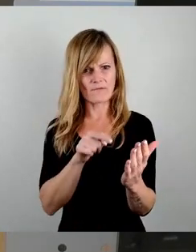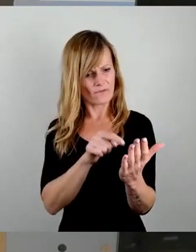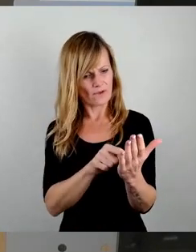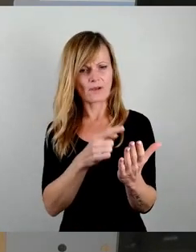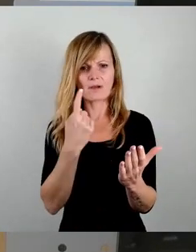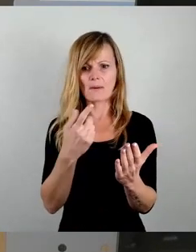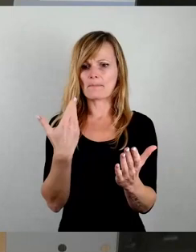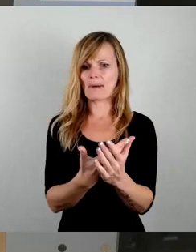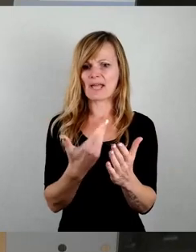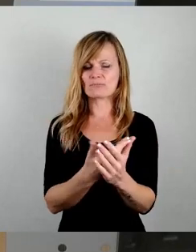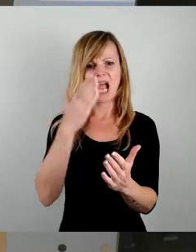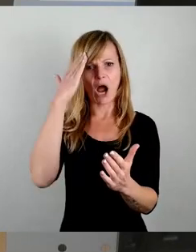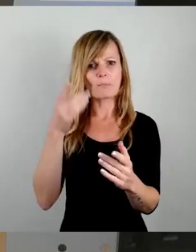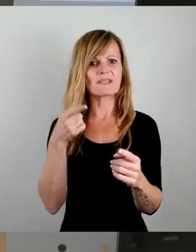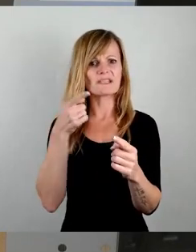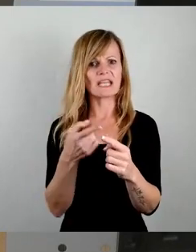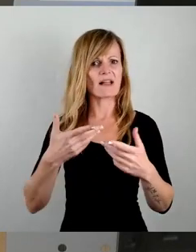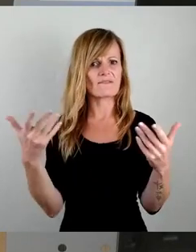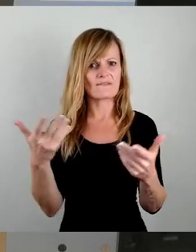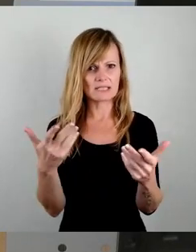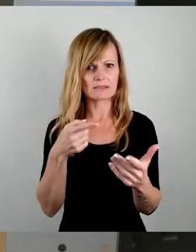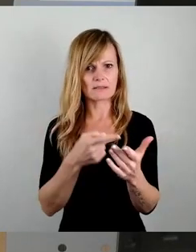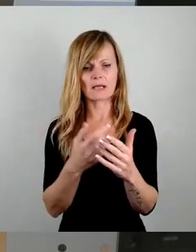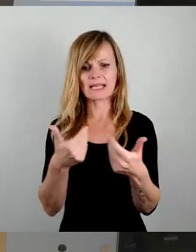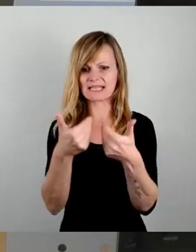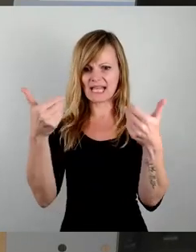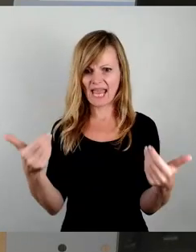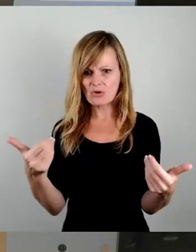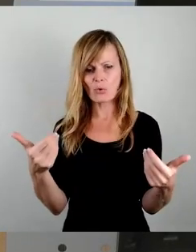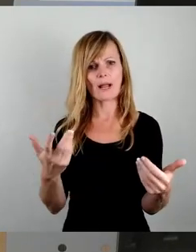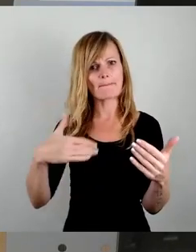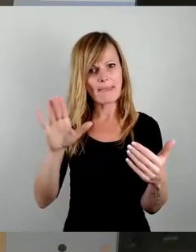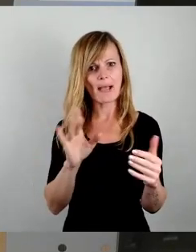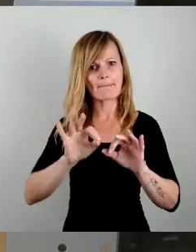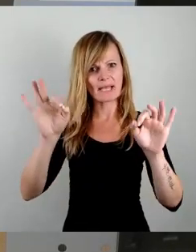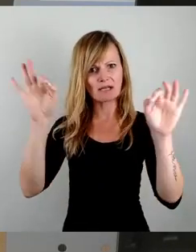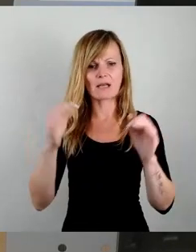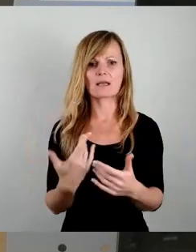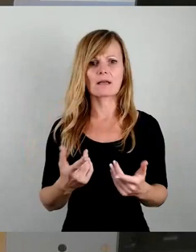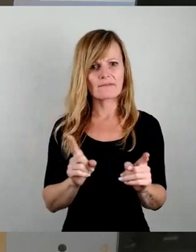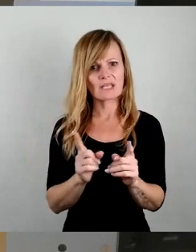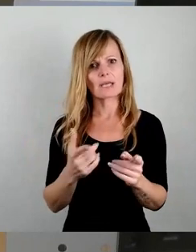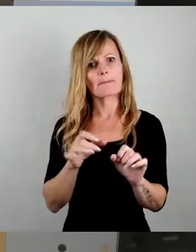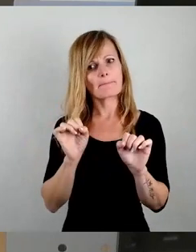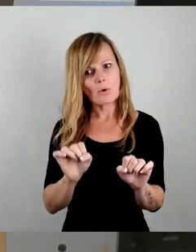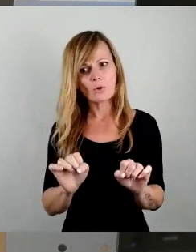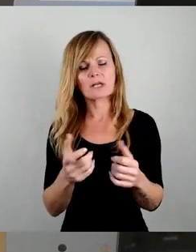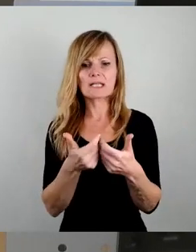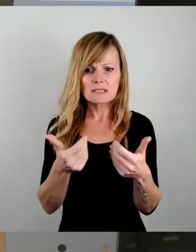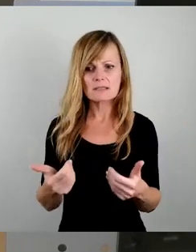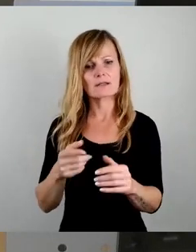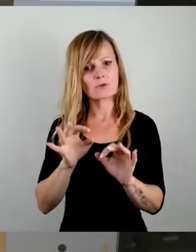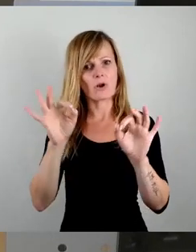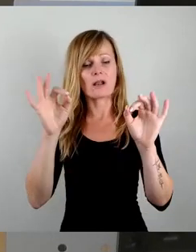Hauptziel bleibt weiterhin, Trennungsanreize, Vermeidungsmöglichkeiten zu setzen. Das mag ja sein. Aber wenn man